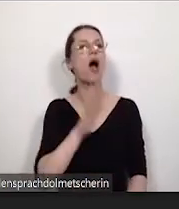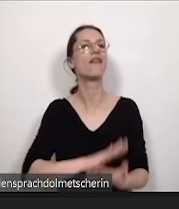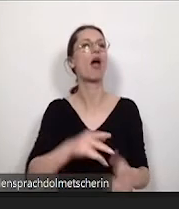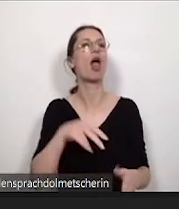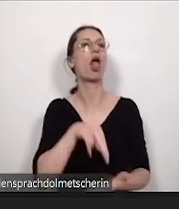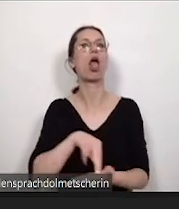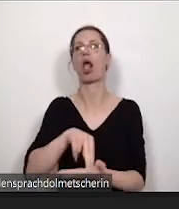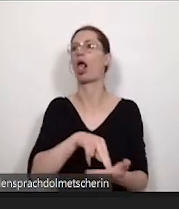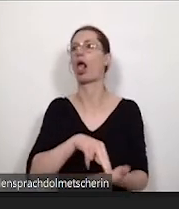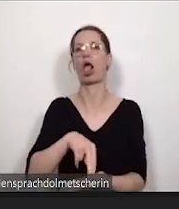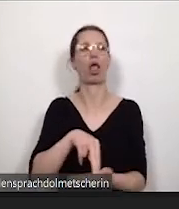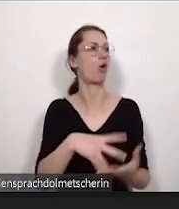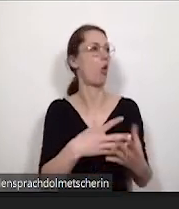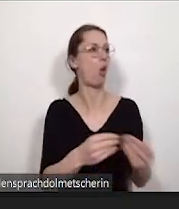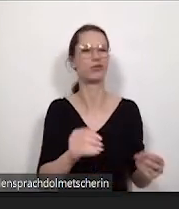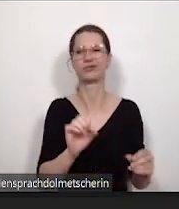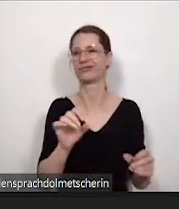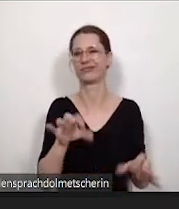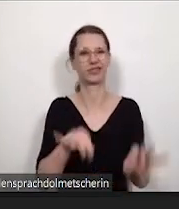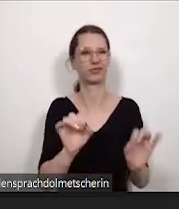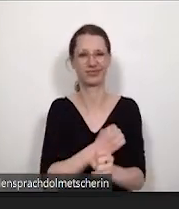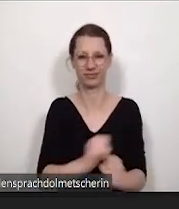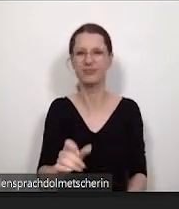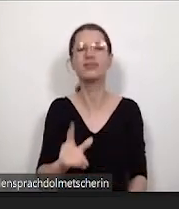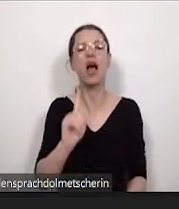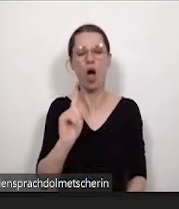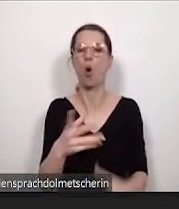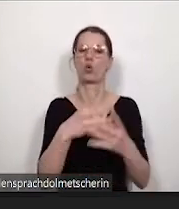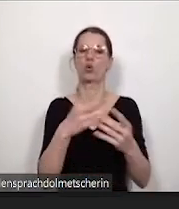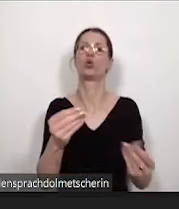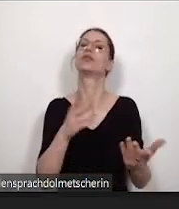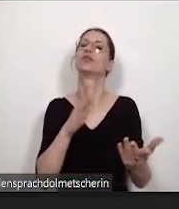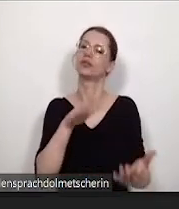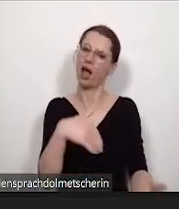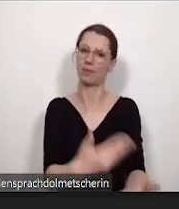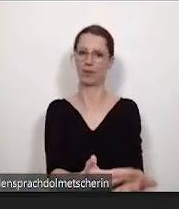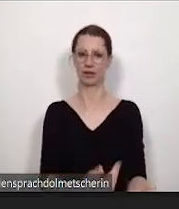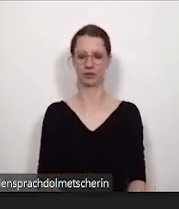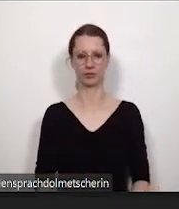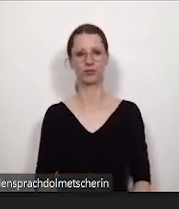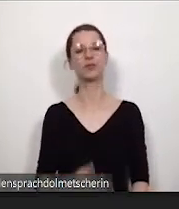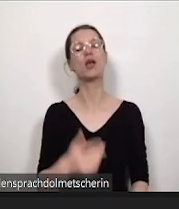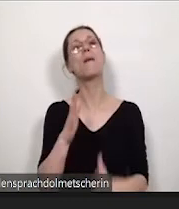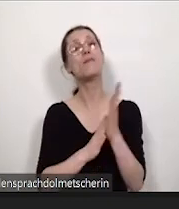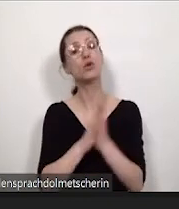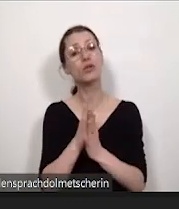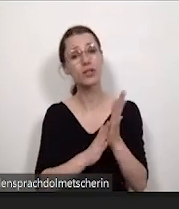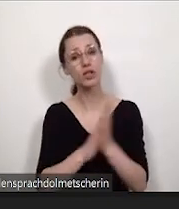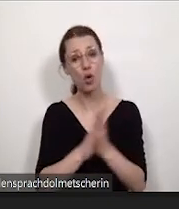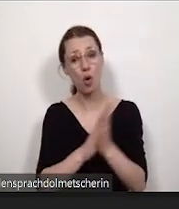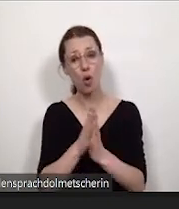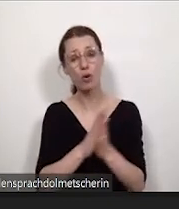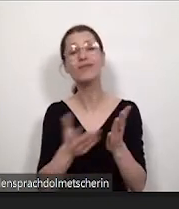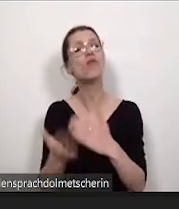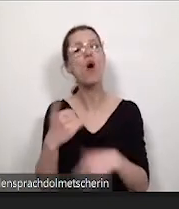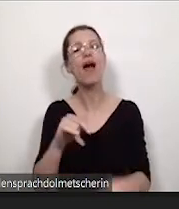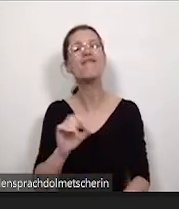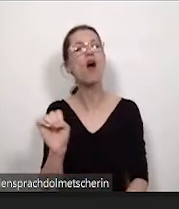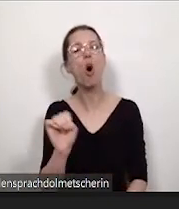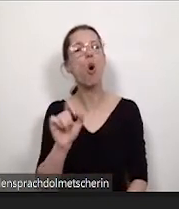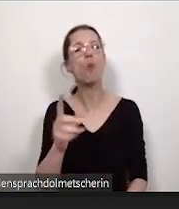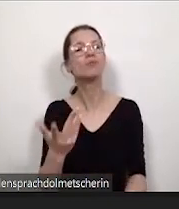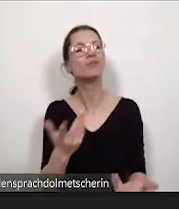und keine Lösung findet. Das war ganz wichtig. Die Motivation, das ist die betroffenen Perspektive darzustellen und